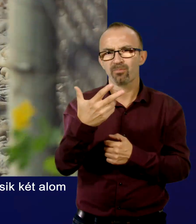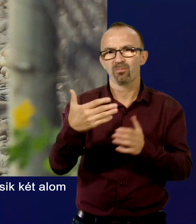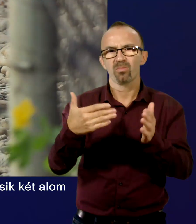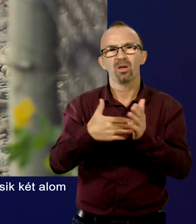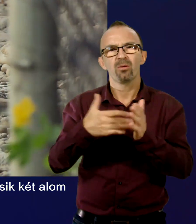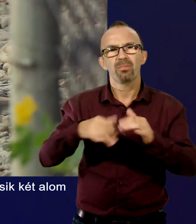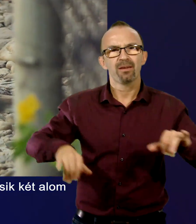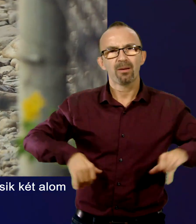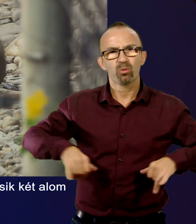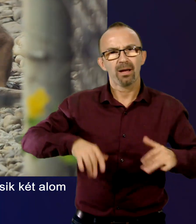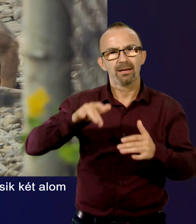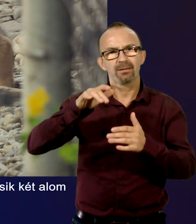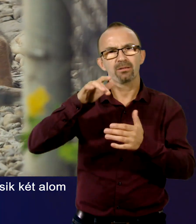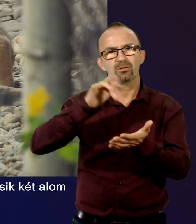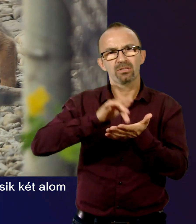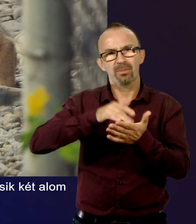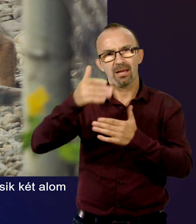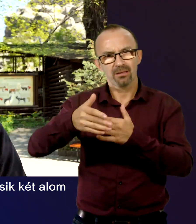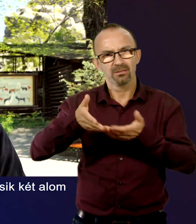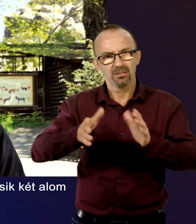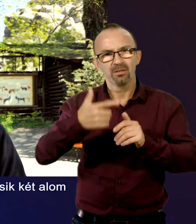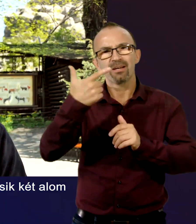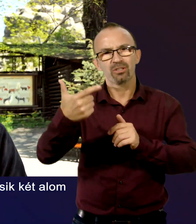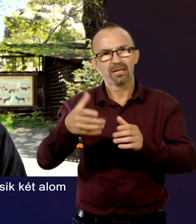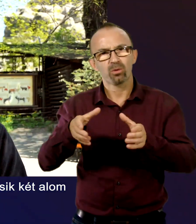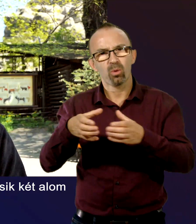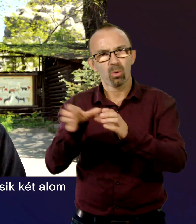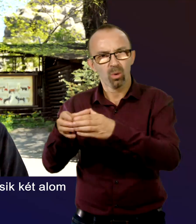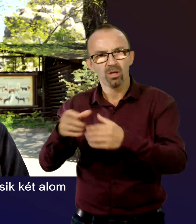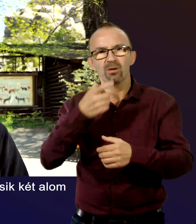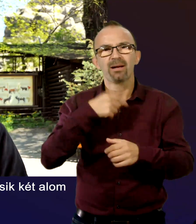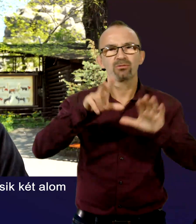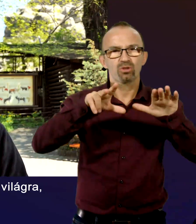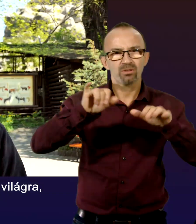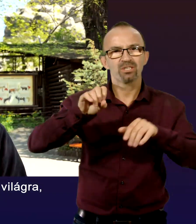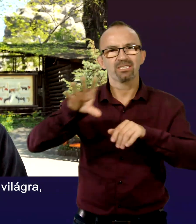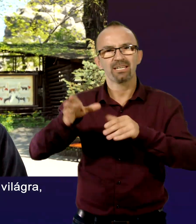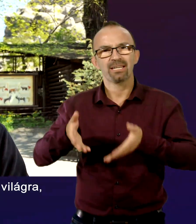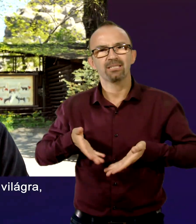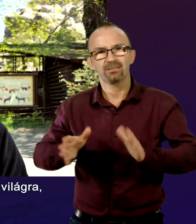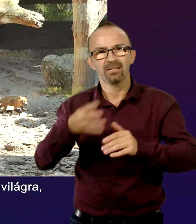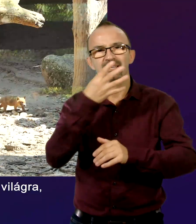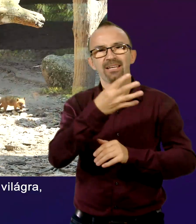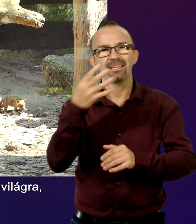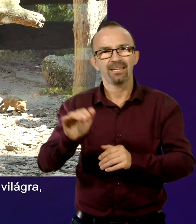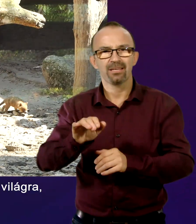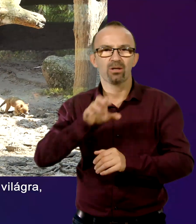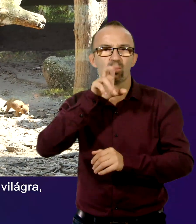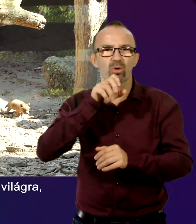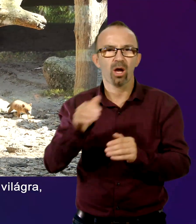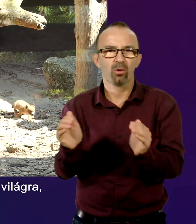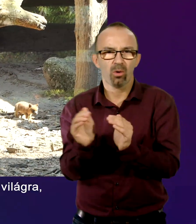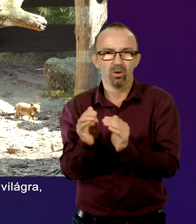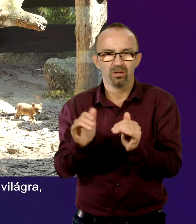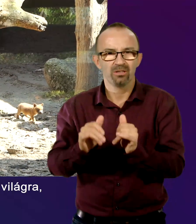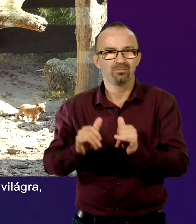február második felében, a másik két alom pedig március 8-en, illetve 14-én 4-4 kölyökkel jöttek a